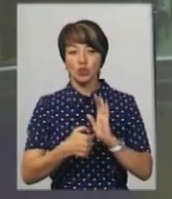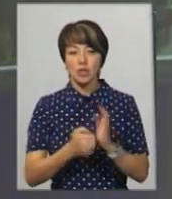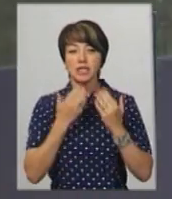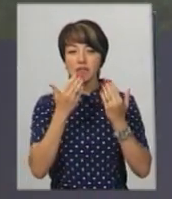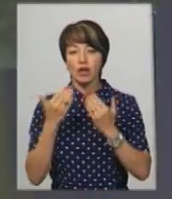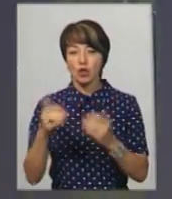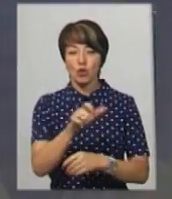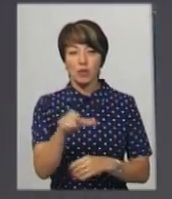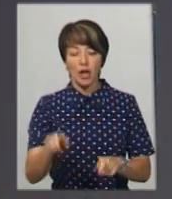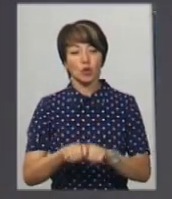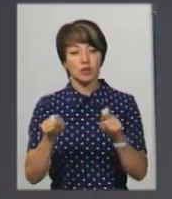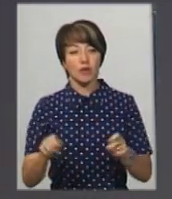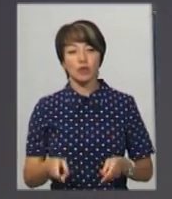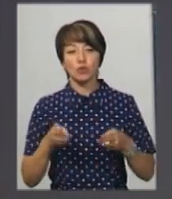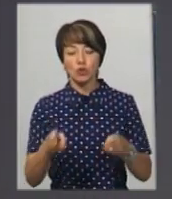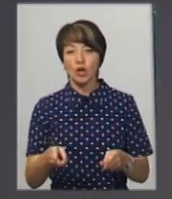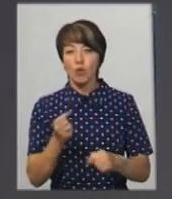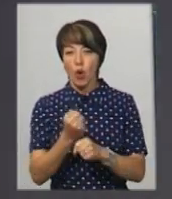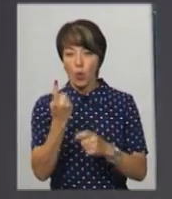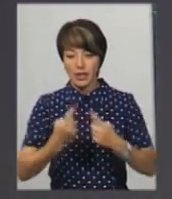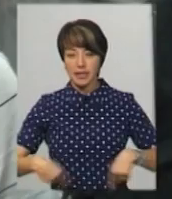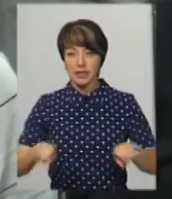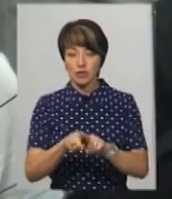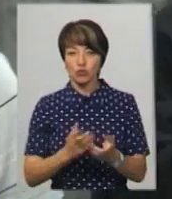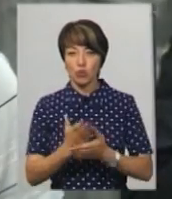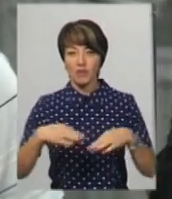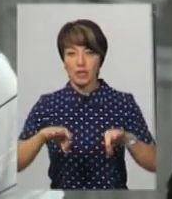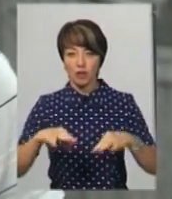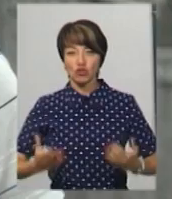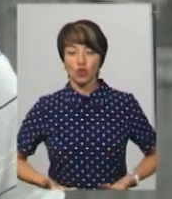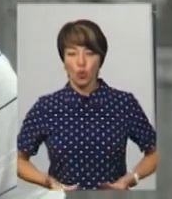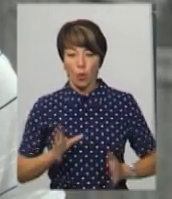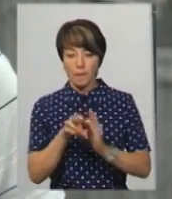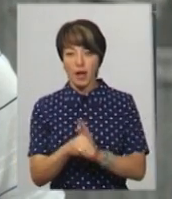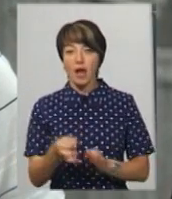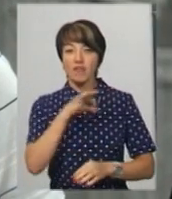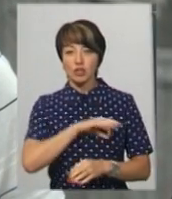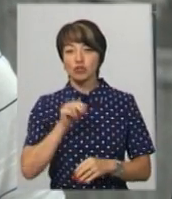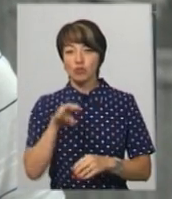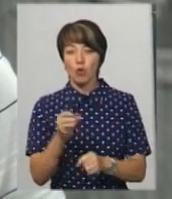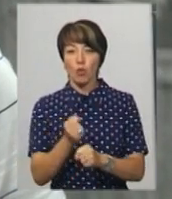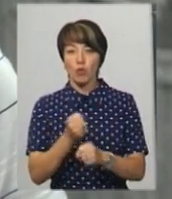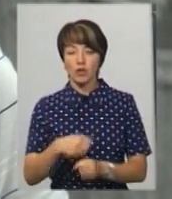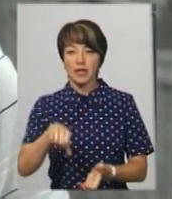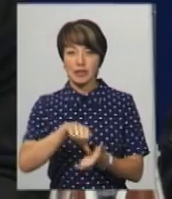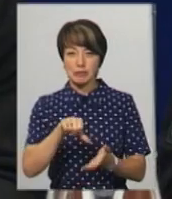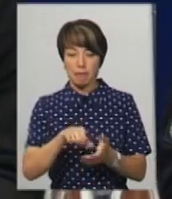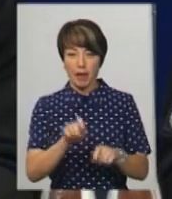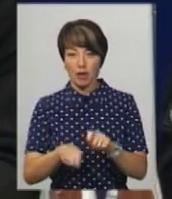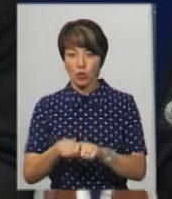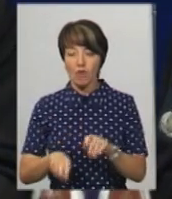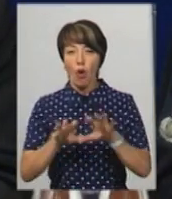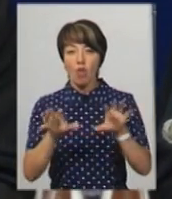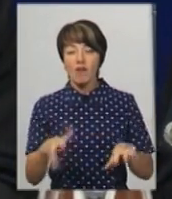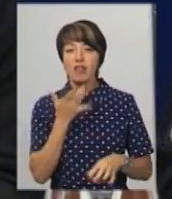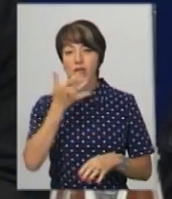громадян, розкривають злочини, а робота на одній дільниці з службовим транспортом та житлому громаді – ефективніша, ніж робота дільничних інспекторів. Голова Нацполіції